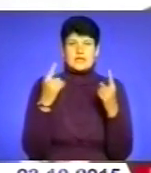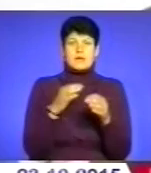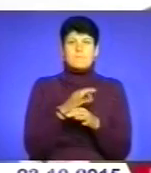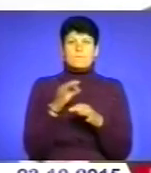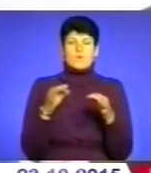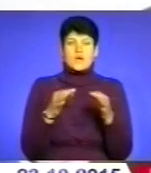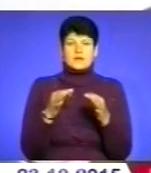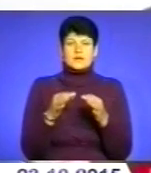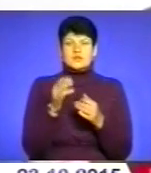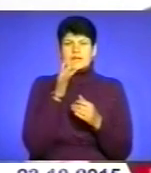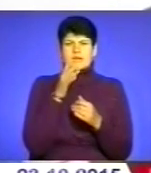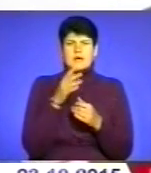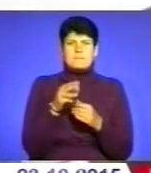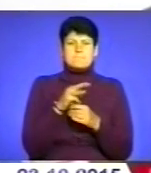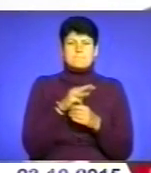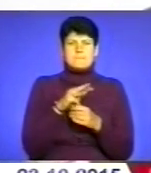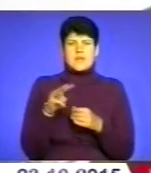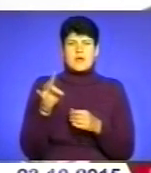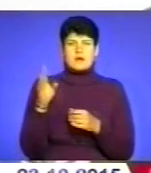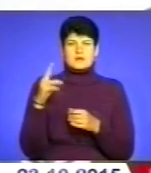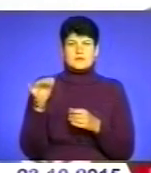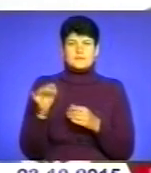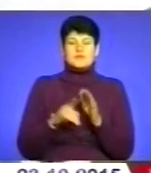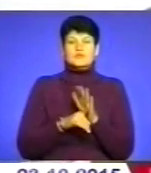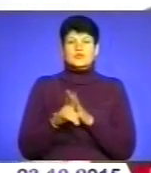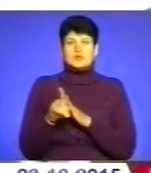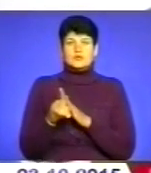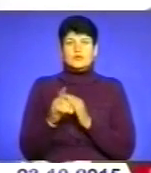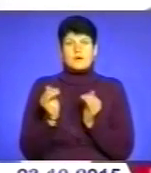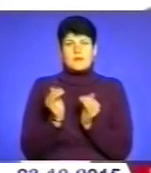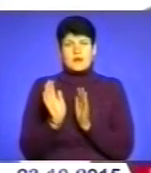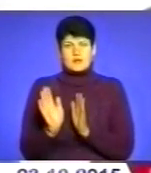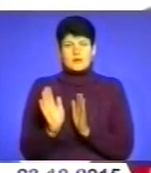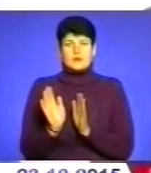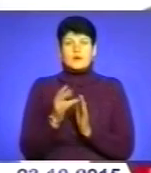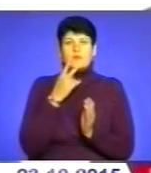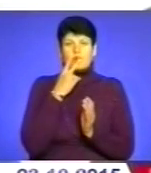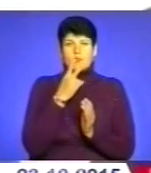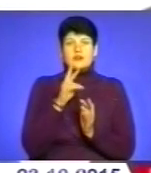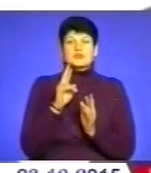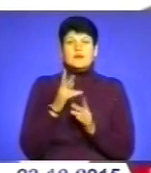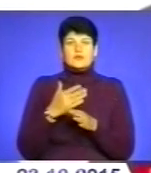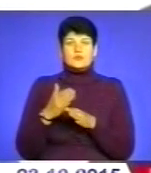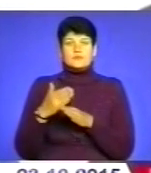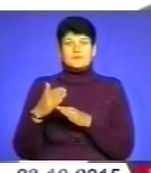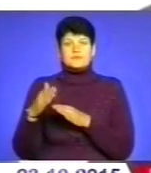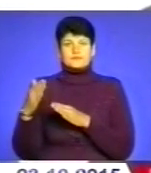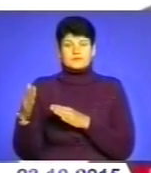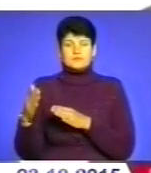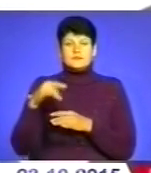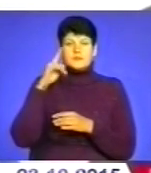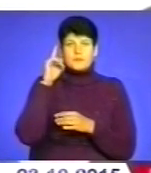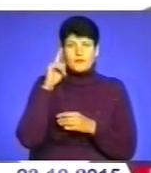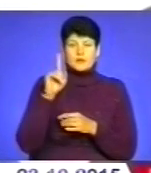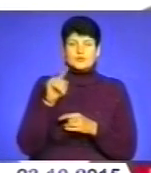мультимільйонні долярі. З початку набагато менше. Побачите, як воно піде. Знаємо вже, що